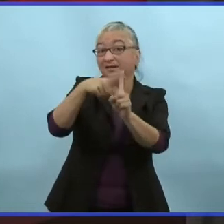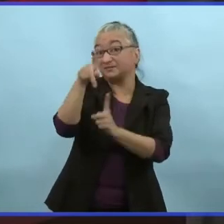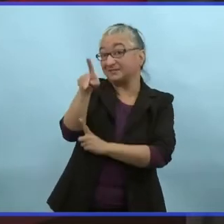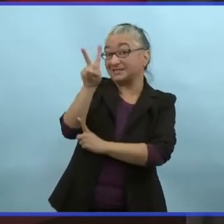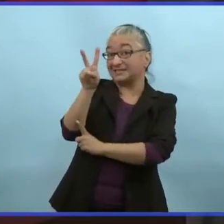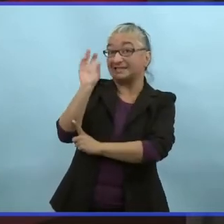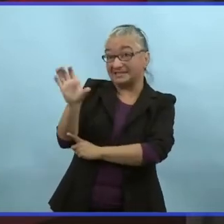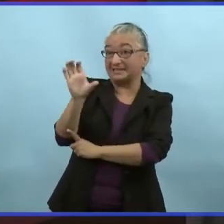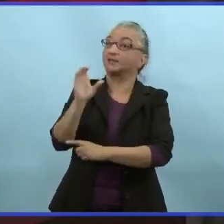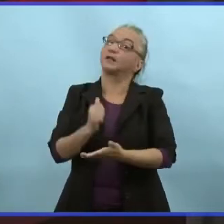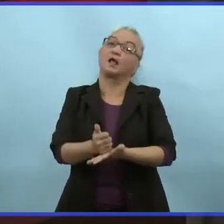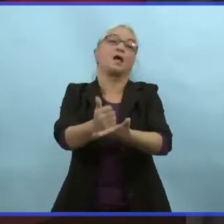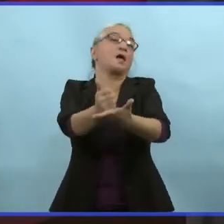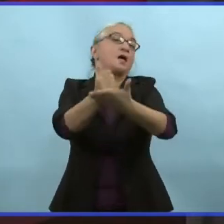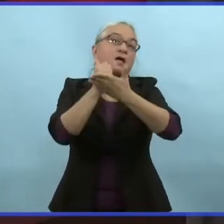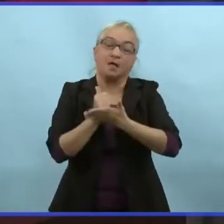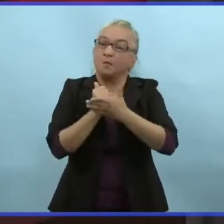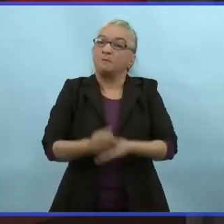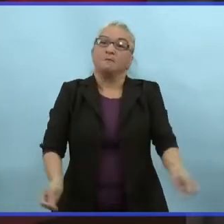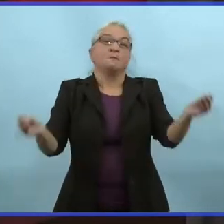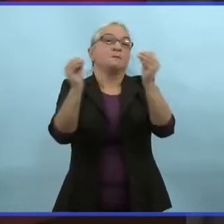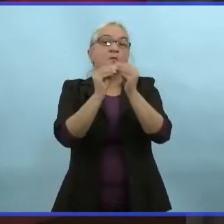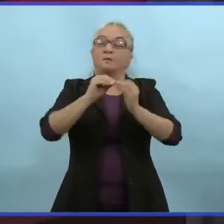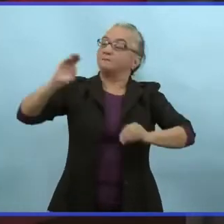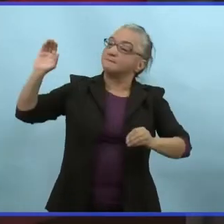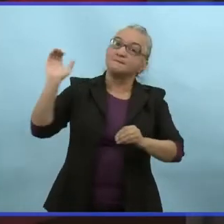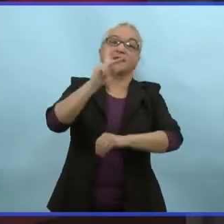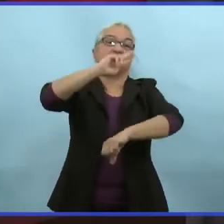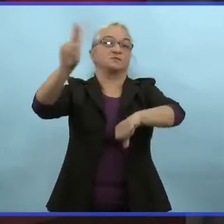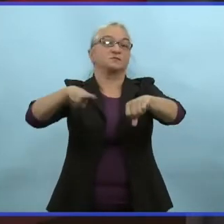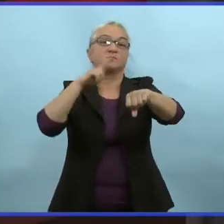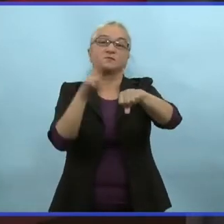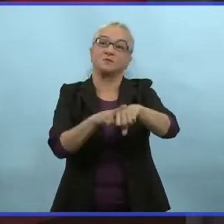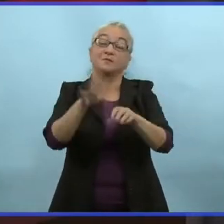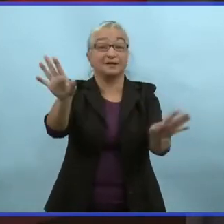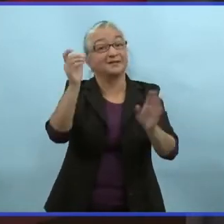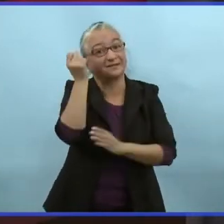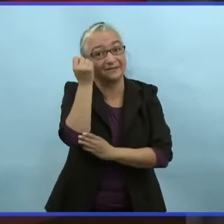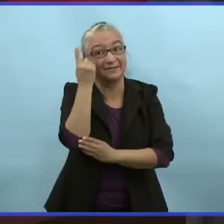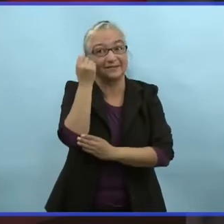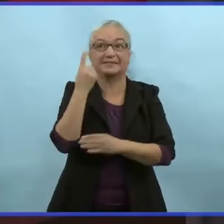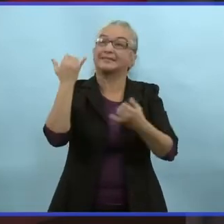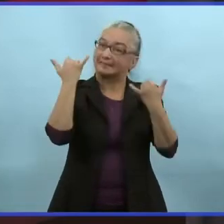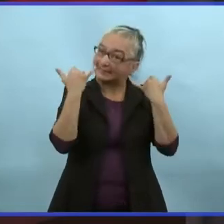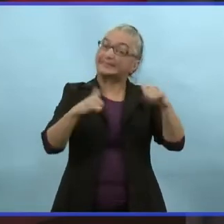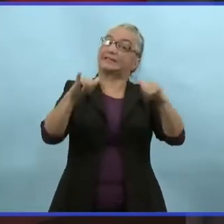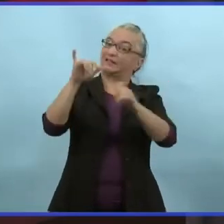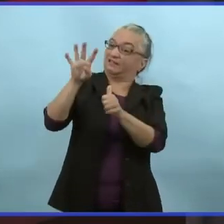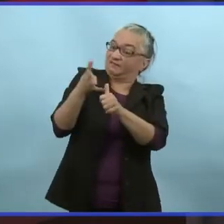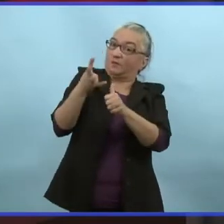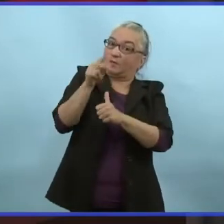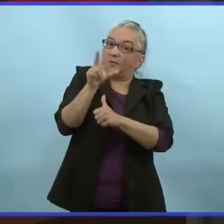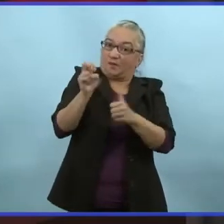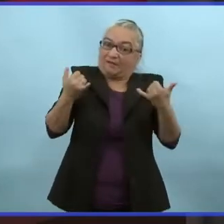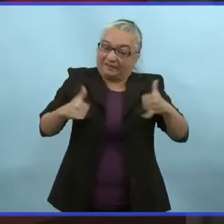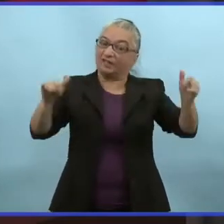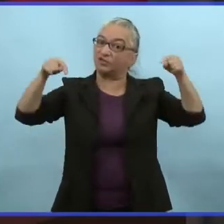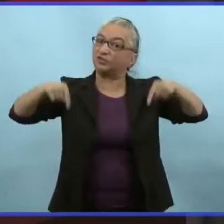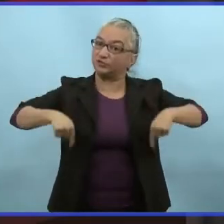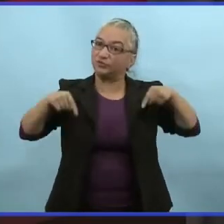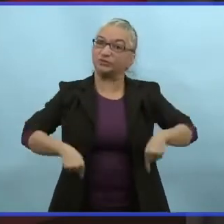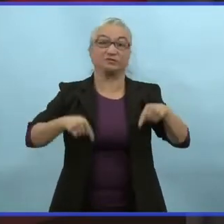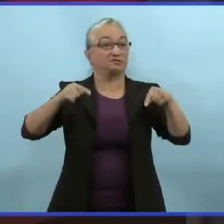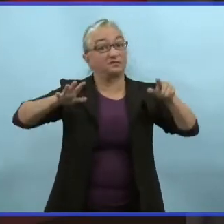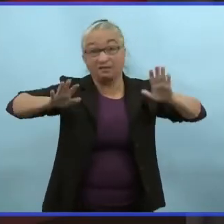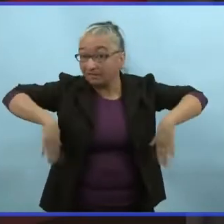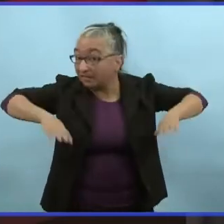permettre de reprendre ces activités aussi sécuritairement que possible. Mais nous sommes au milieu de la quatrième vague et il y a encore du travail à faire. Si vous n